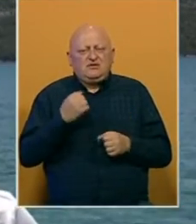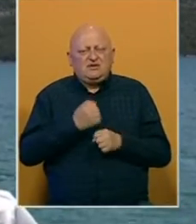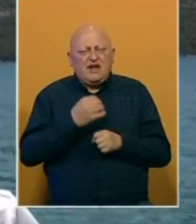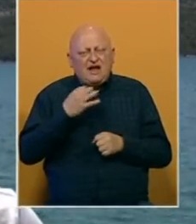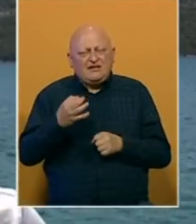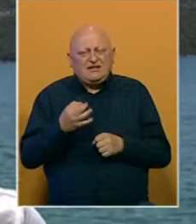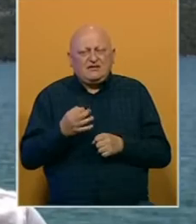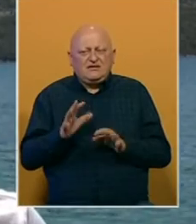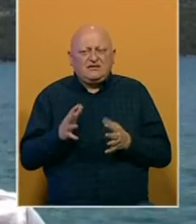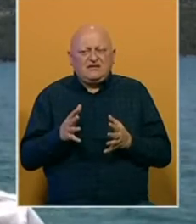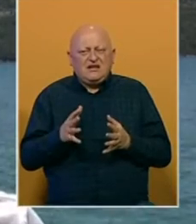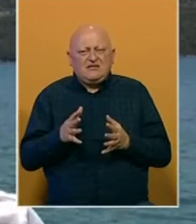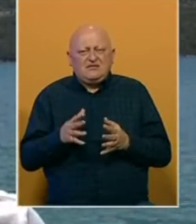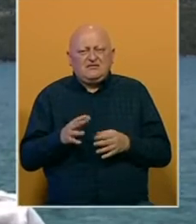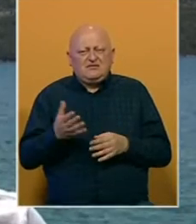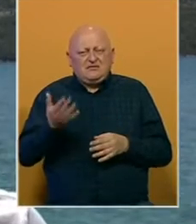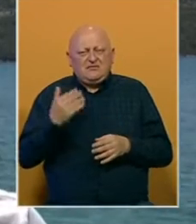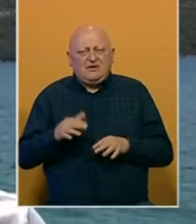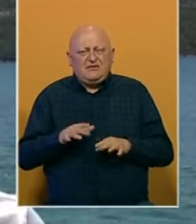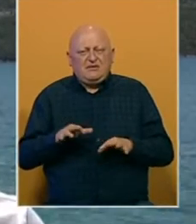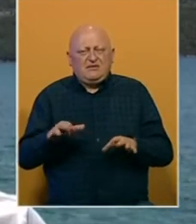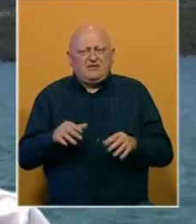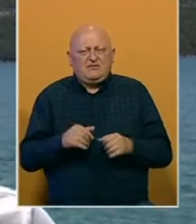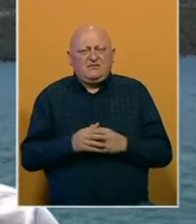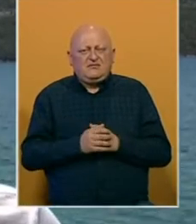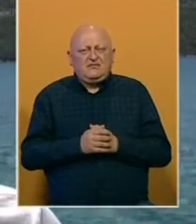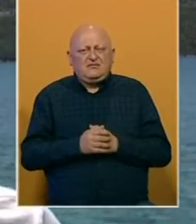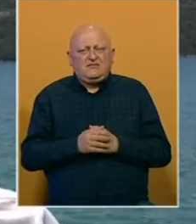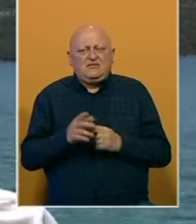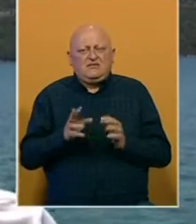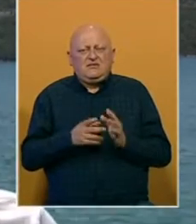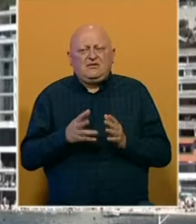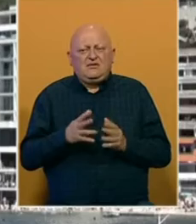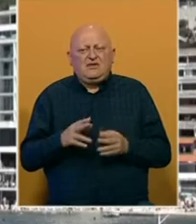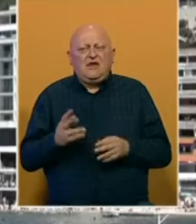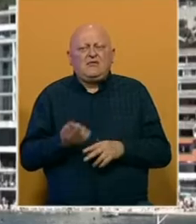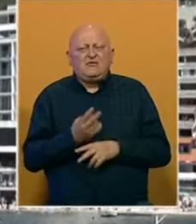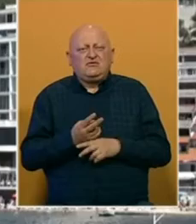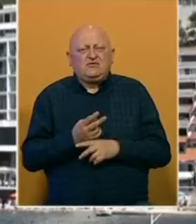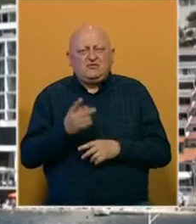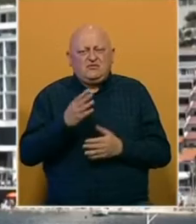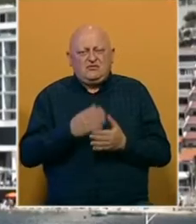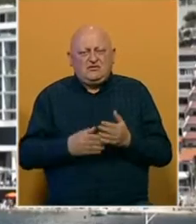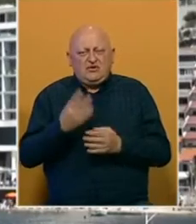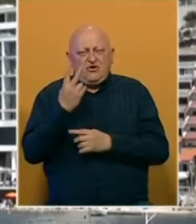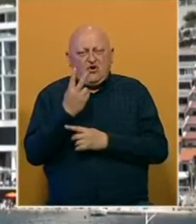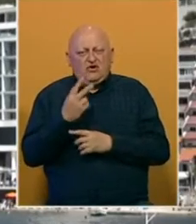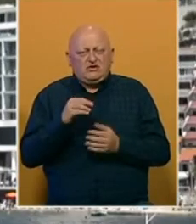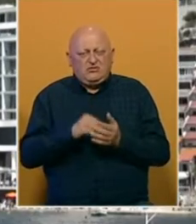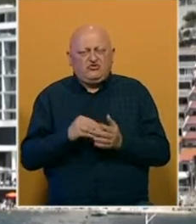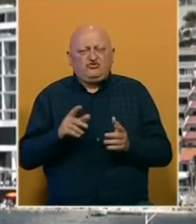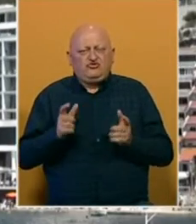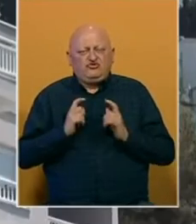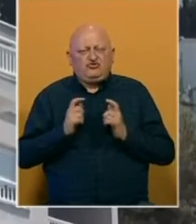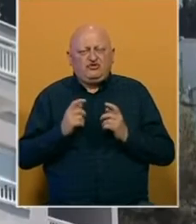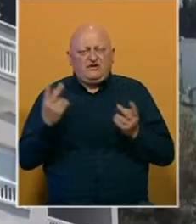dani su slabiji nego prije pandemije. Slabiji su iz razloga, da nemamo stranaca. I dok dio hotelskih soba još uvijek čeka